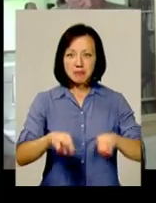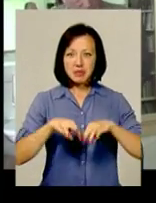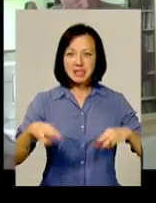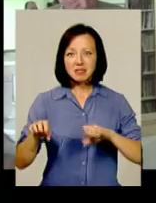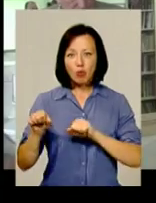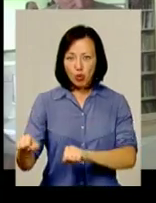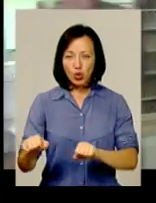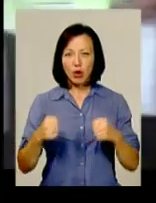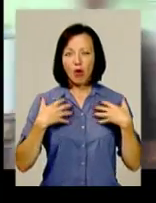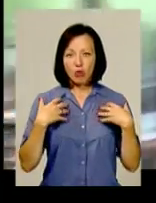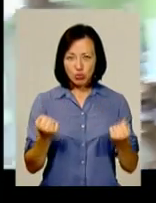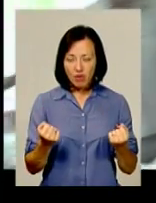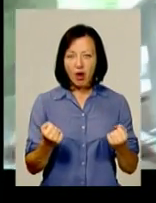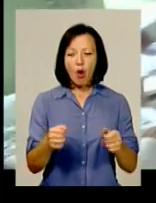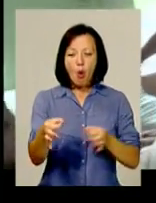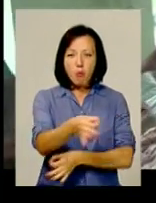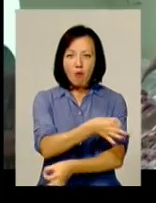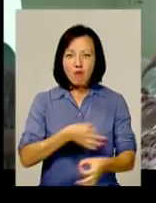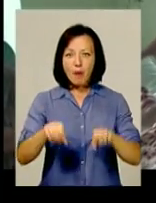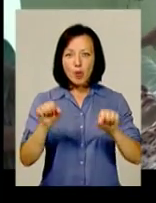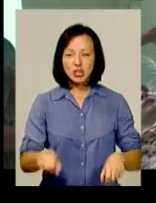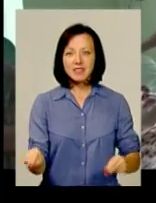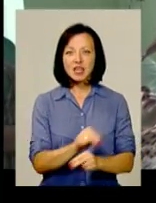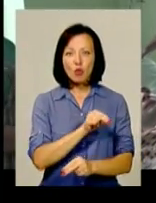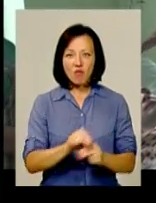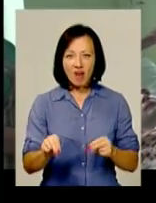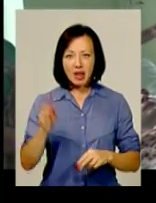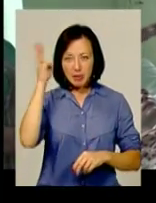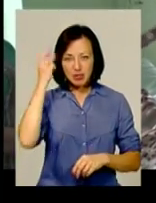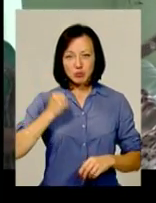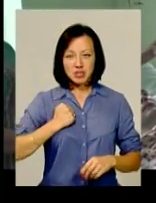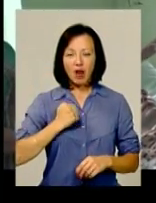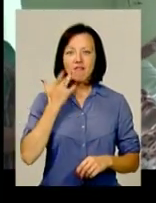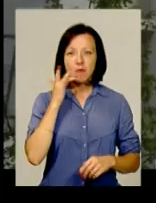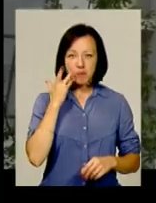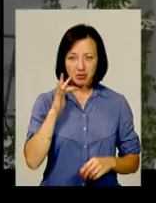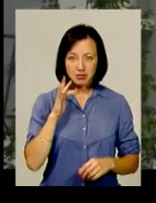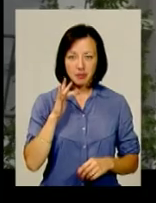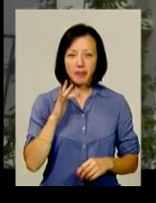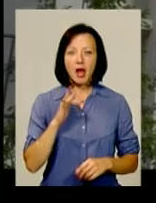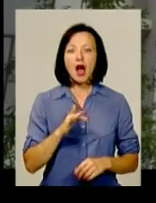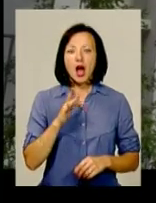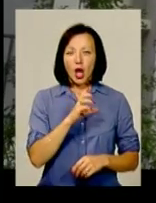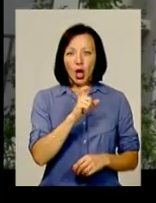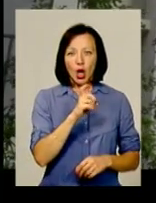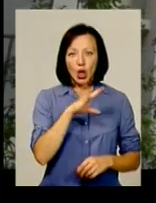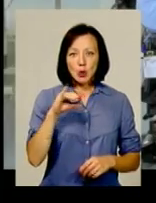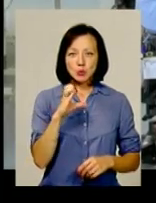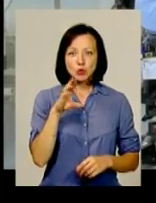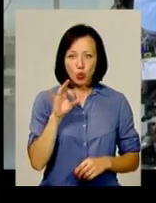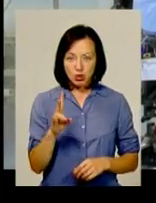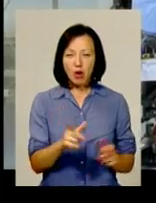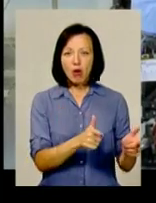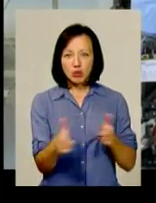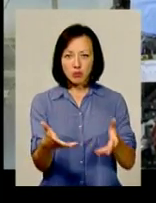оборони та охорони здоров'я обговорює можливість лікування подільського спецпризначенця у Сполучених Штатах. Х'юстинська клініка готова прийняти